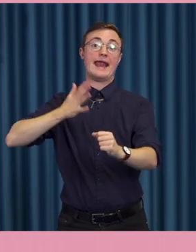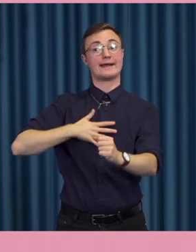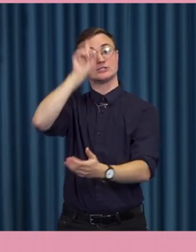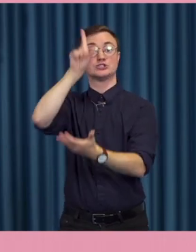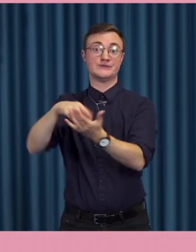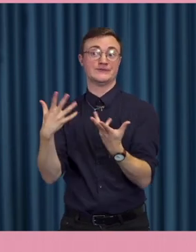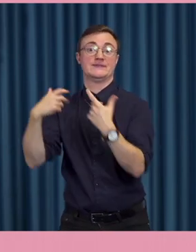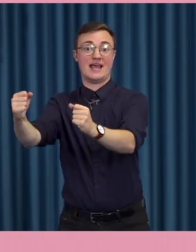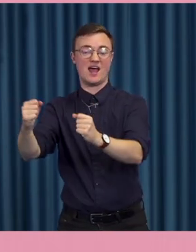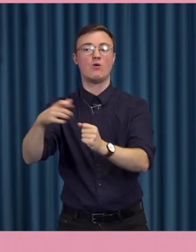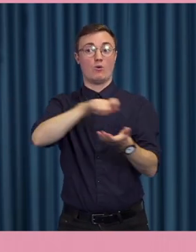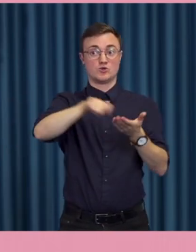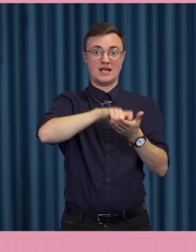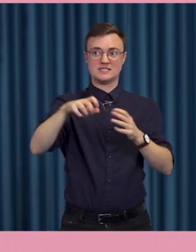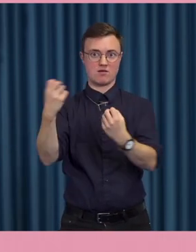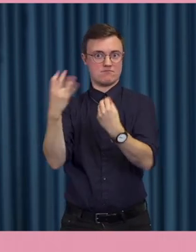som påverkas.